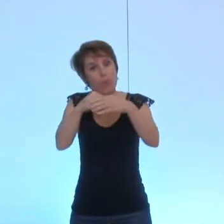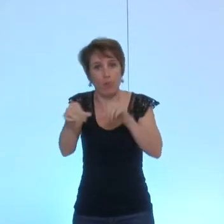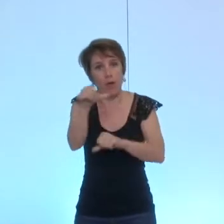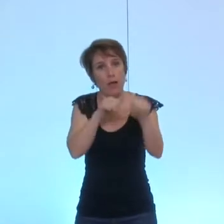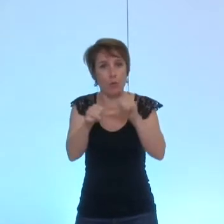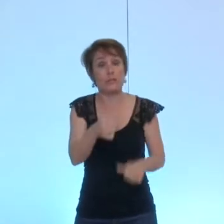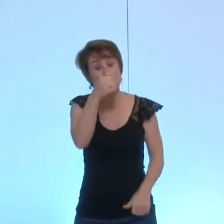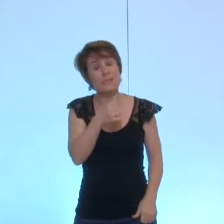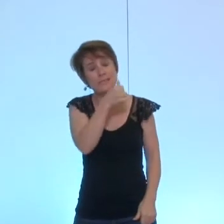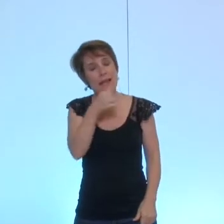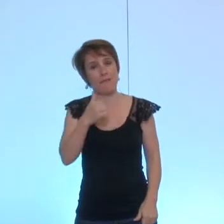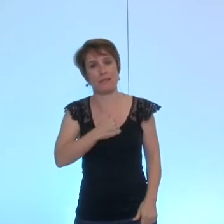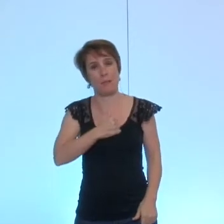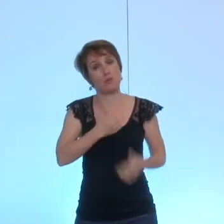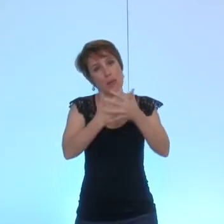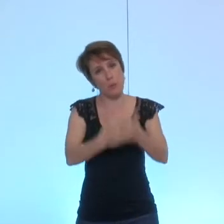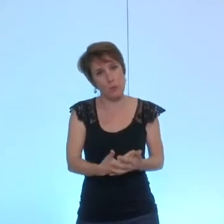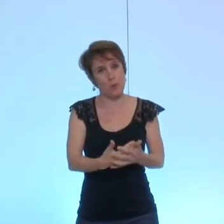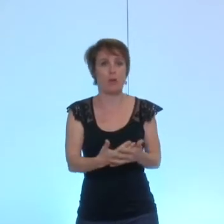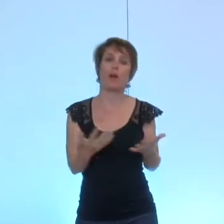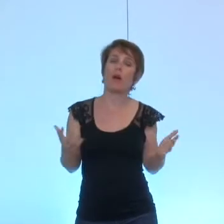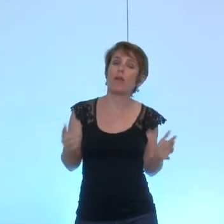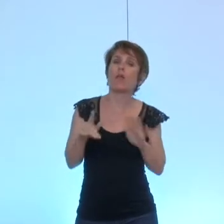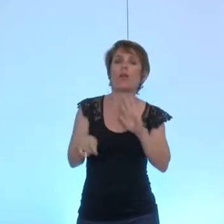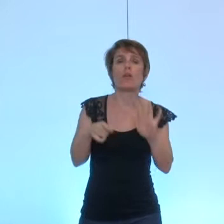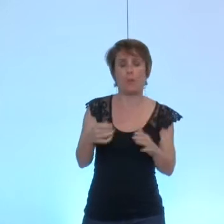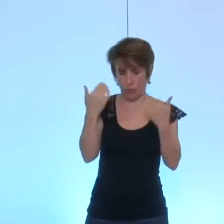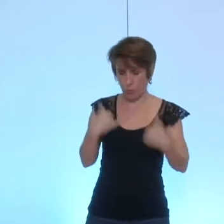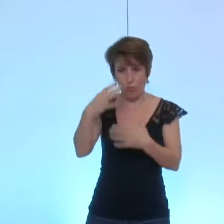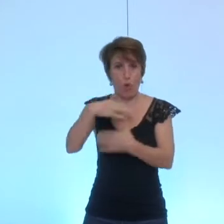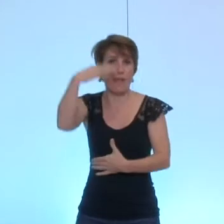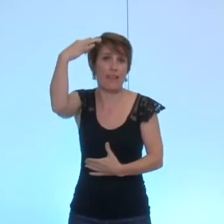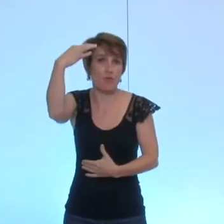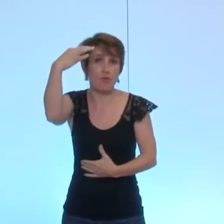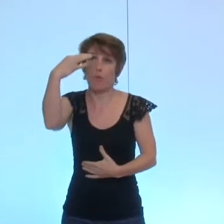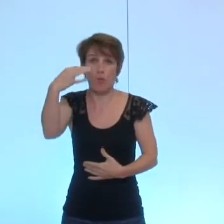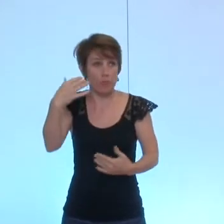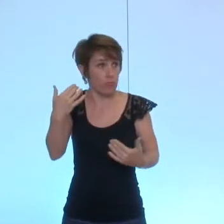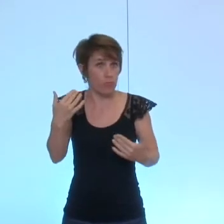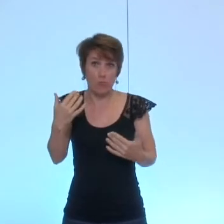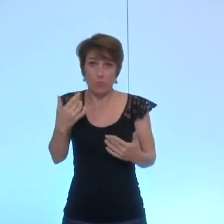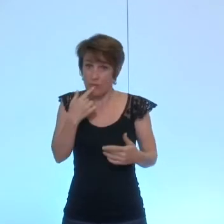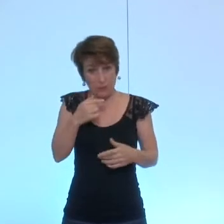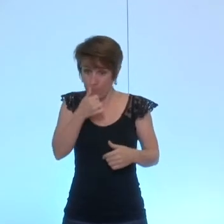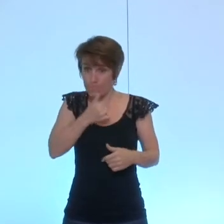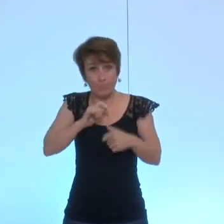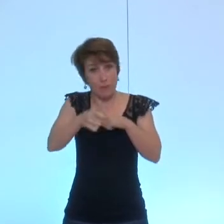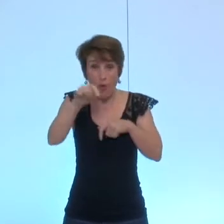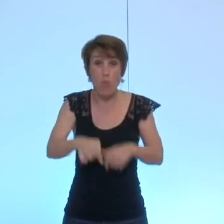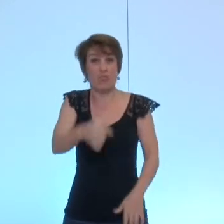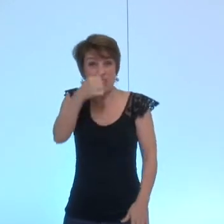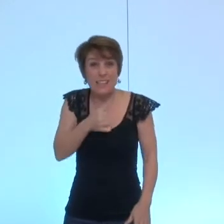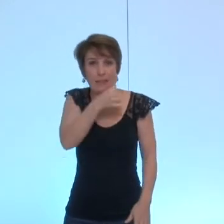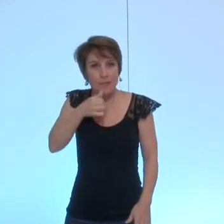Ce n'est pas une obligation lorsqu'on est tenu d'avoir des sacrifices à faire. Nous avons voulu un conseil